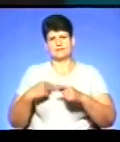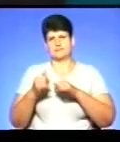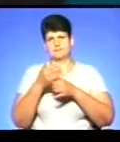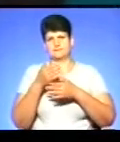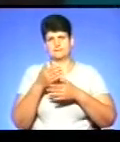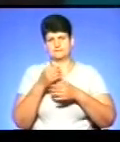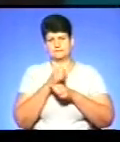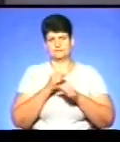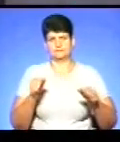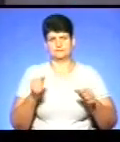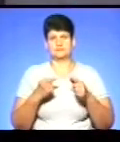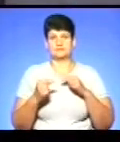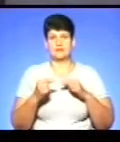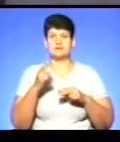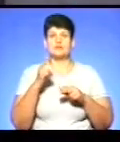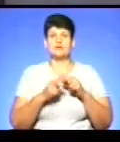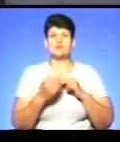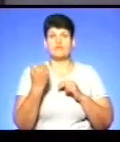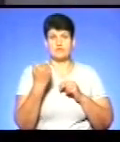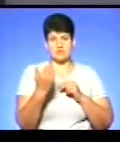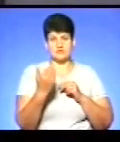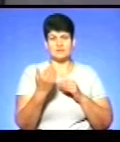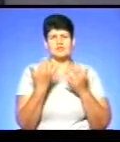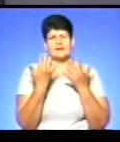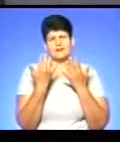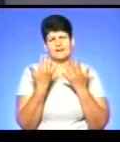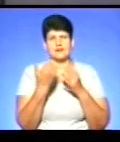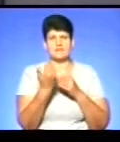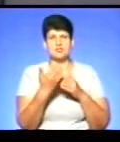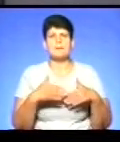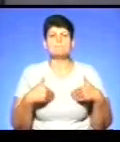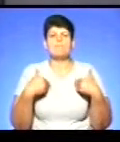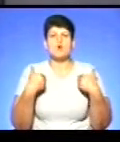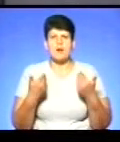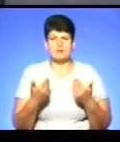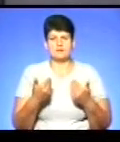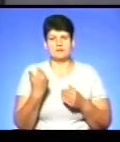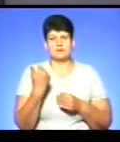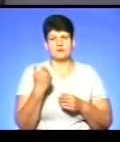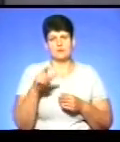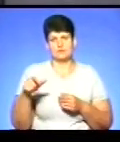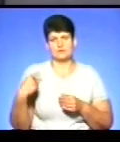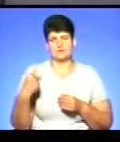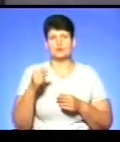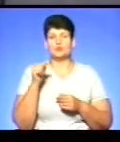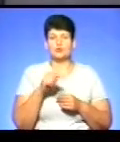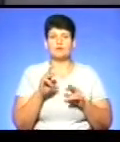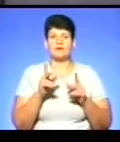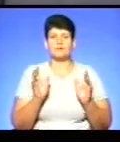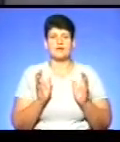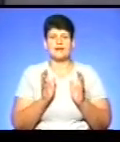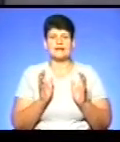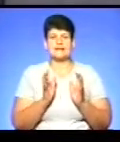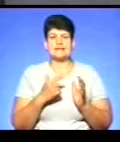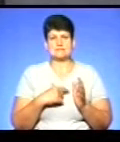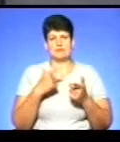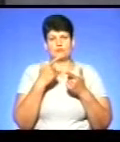І на завершення вашого ефіру ще декілька ваших порад жителям краю щодо того, як вберегтися саме